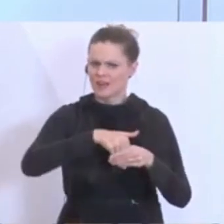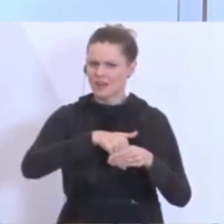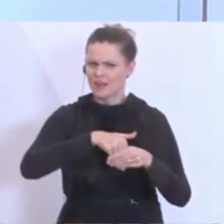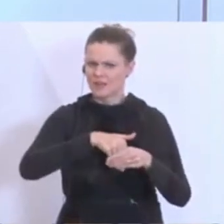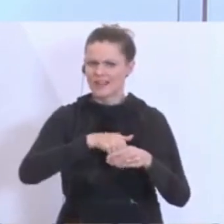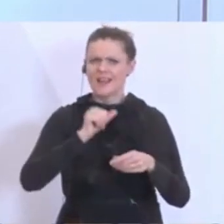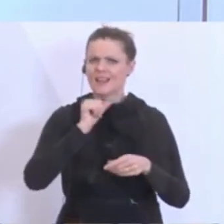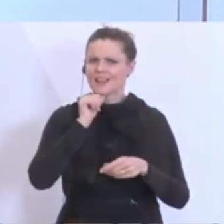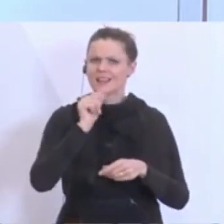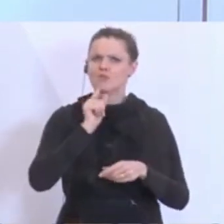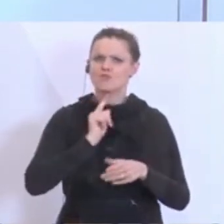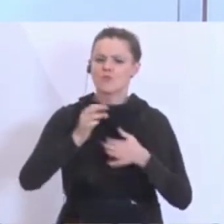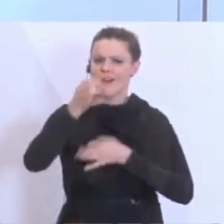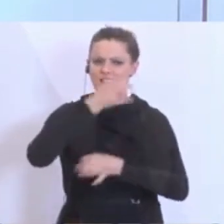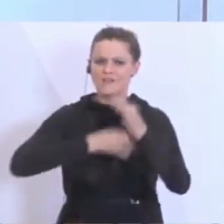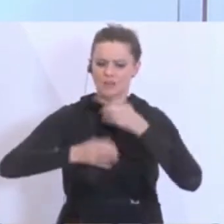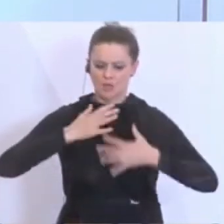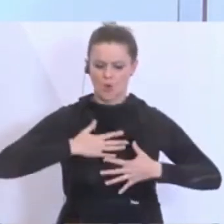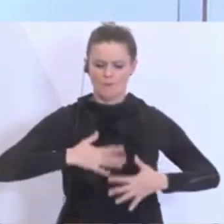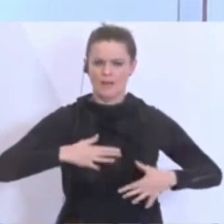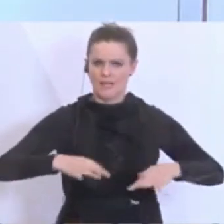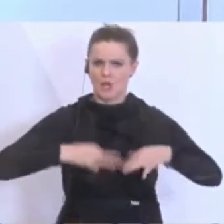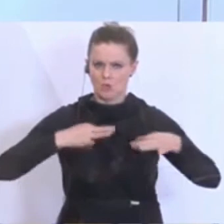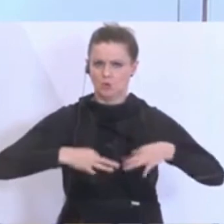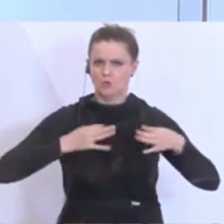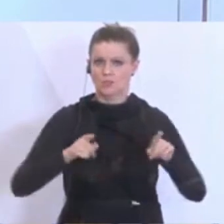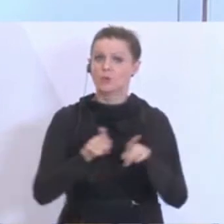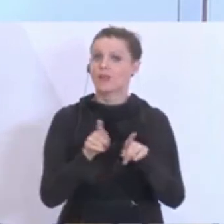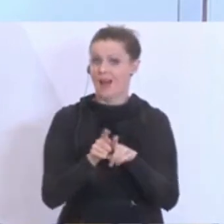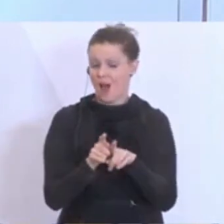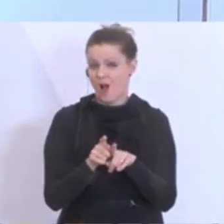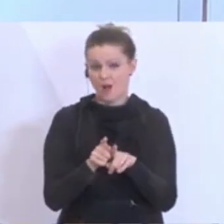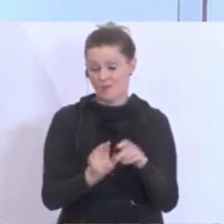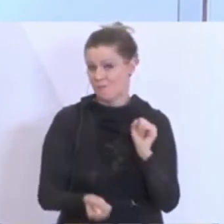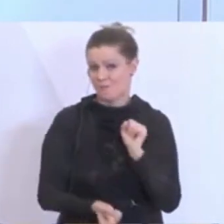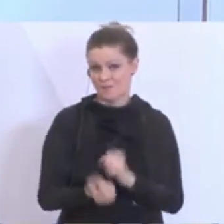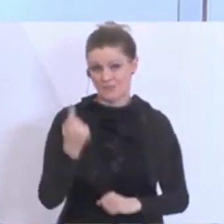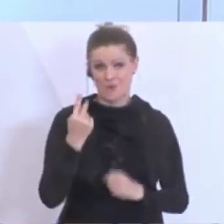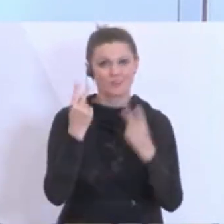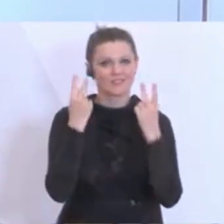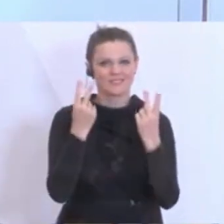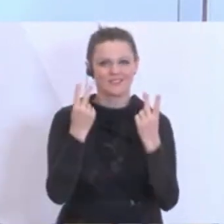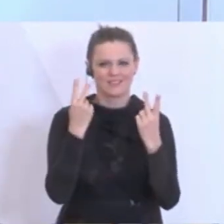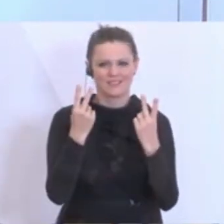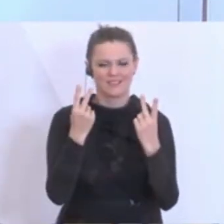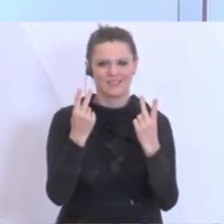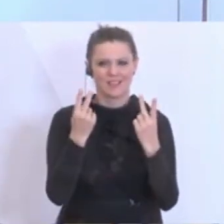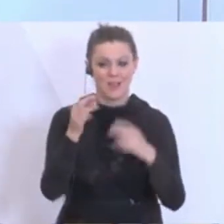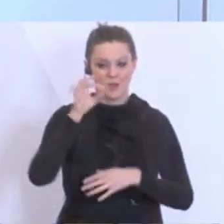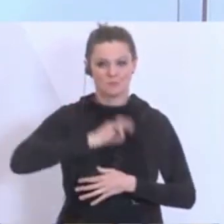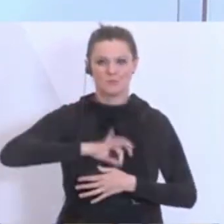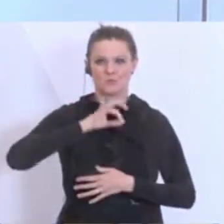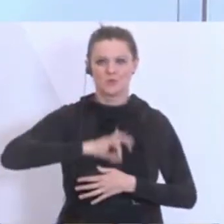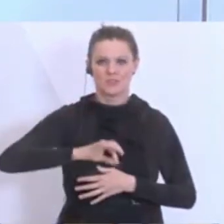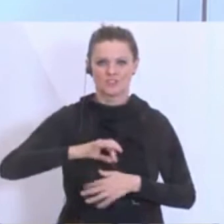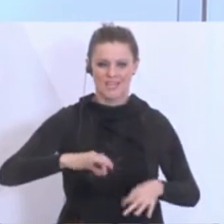Information über die körperliche Gesundheit, sondern eben auch und das ist ganz besonders wichtig, um die psychische